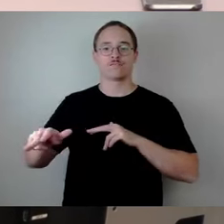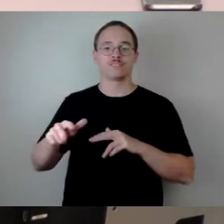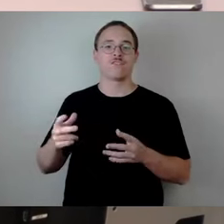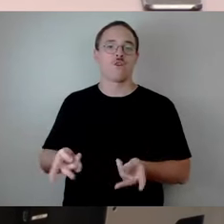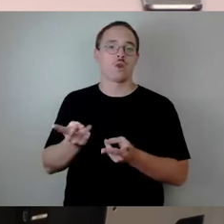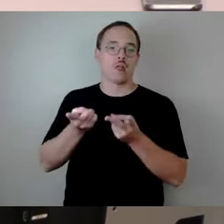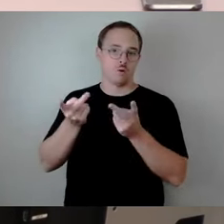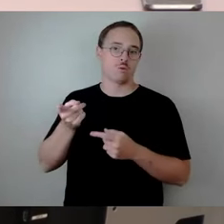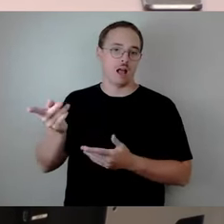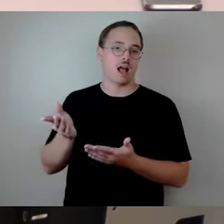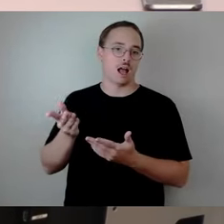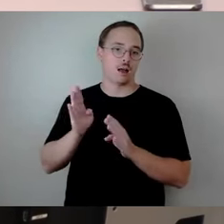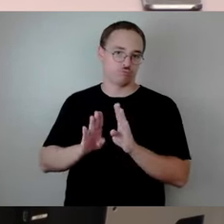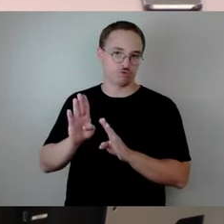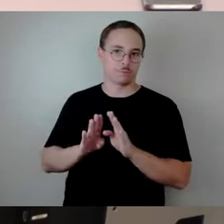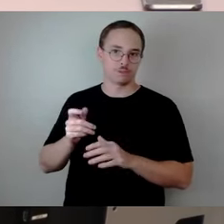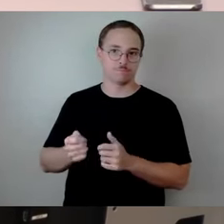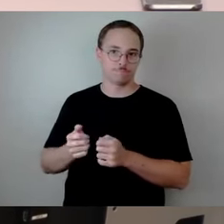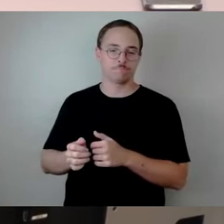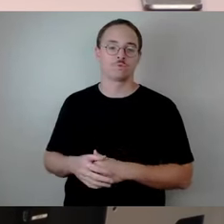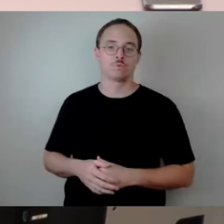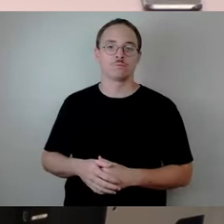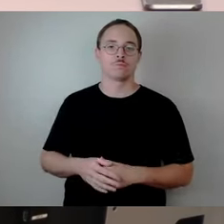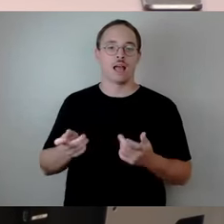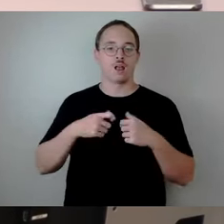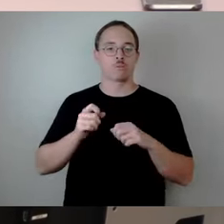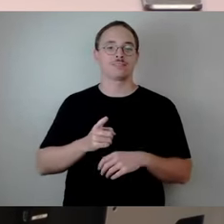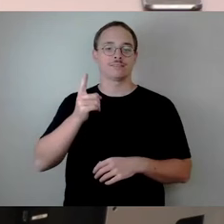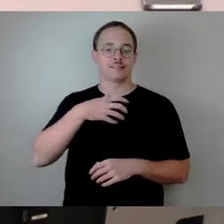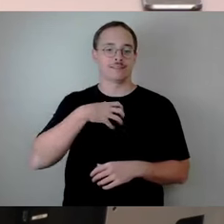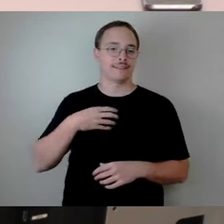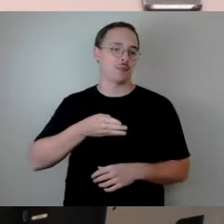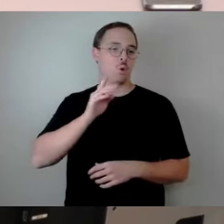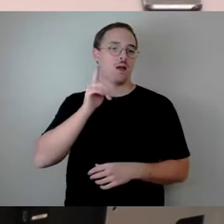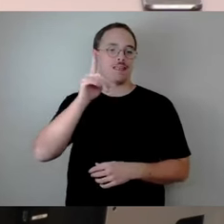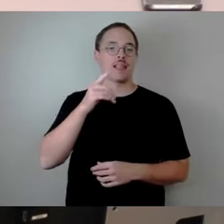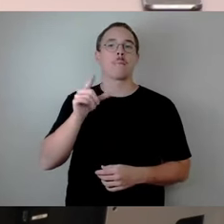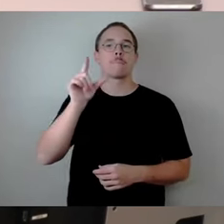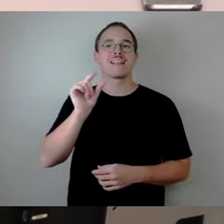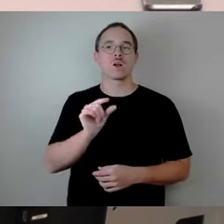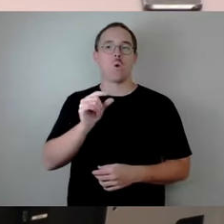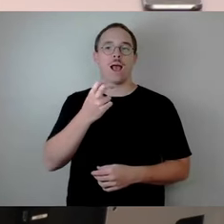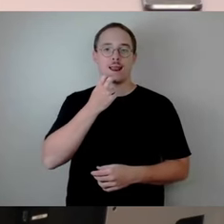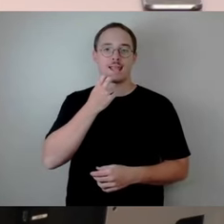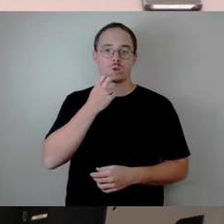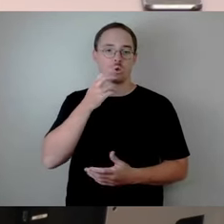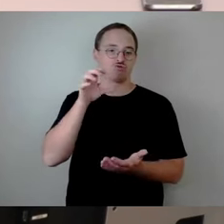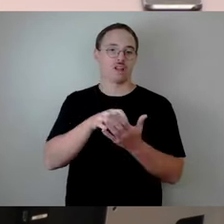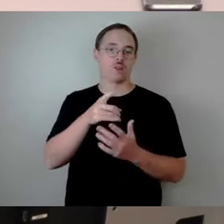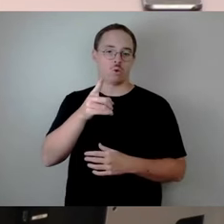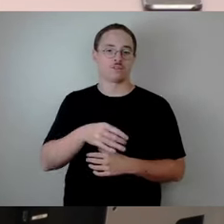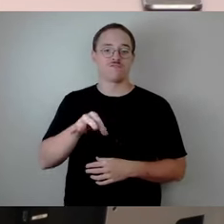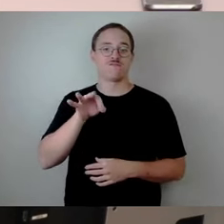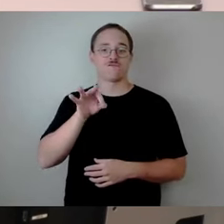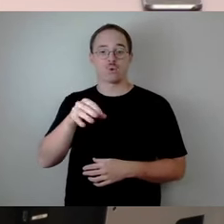Der Ausbau des Mikroelektronikstandorts im Dresden Norden, das ist für Dresden, es ist eine Chance, es ist ein Gewinn, aber es ist auch